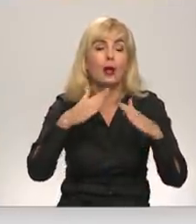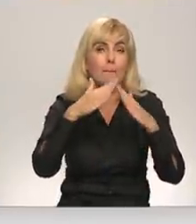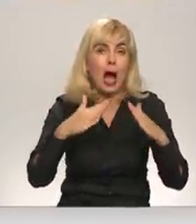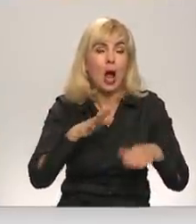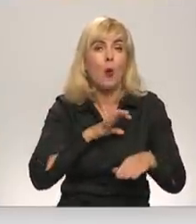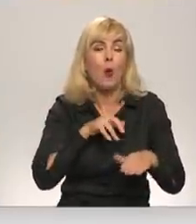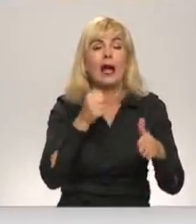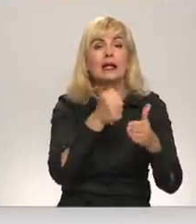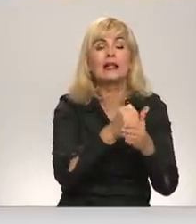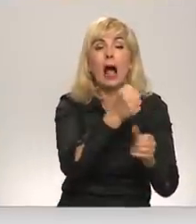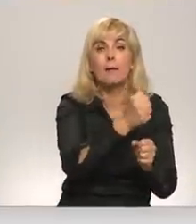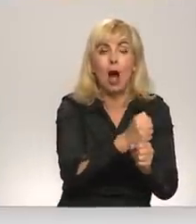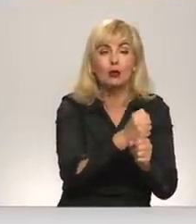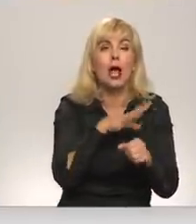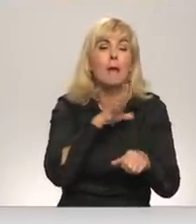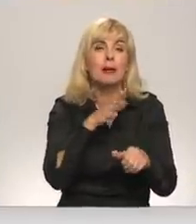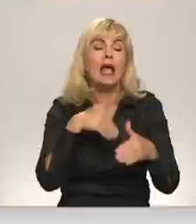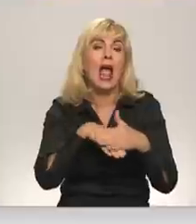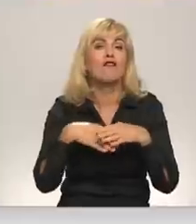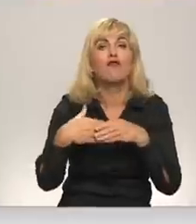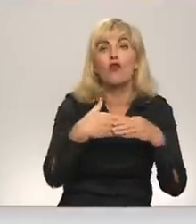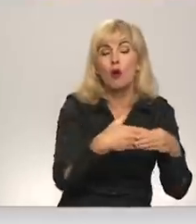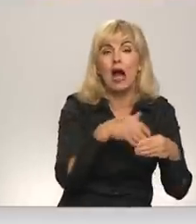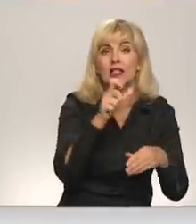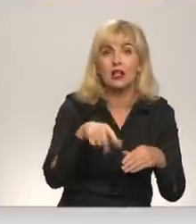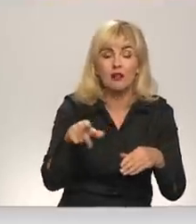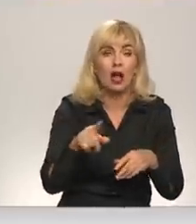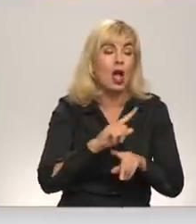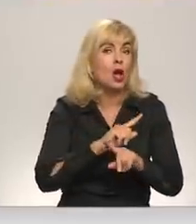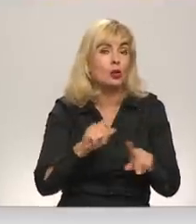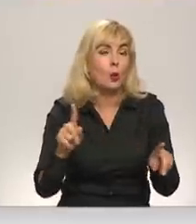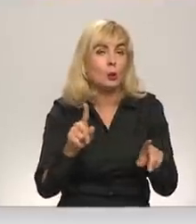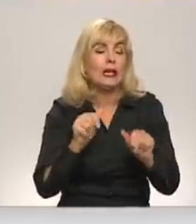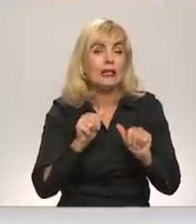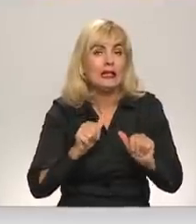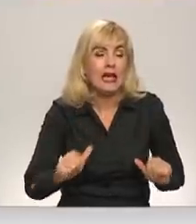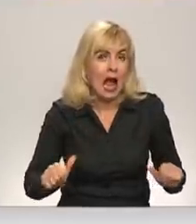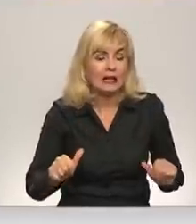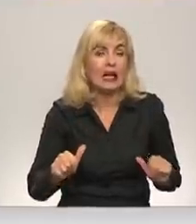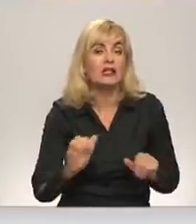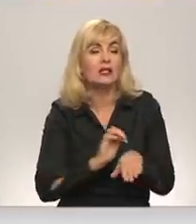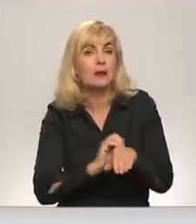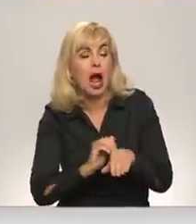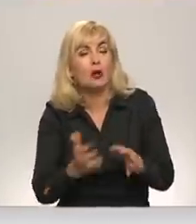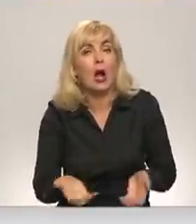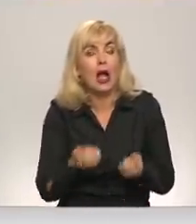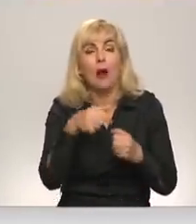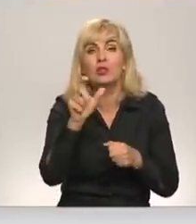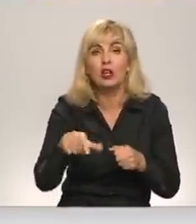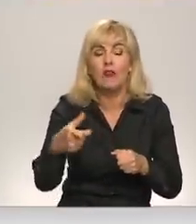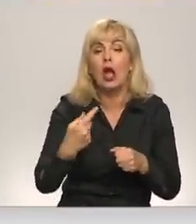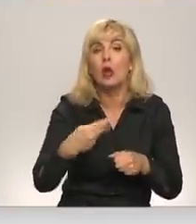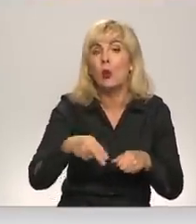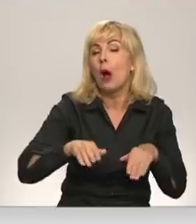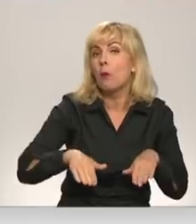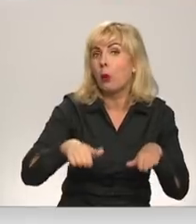ogres gala pagastā un tika evakuēta cilvēki. Arī operatīvajiem dienestiem šī nakt bija spraiga, glābjot cilvēkus no plūdu draudiem.